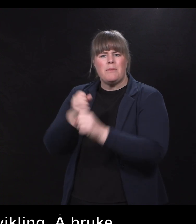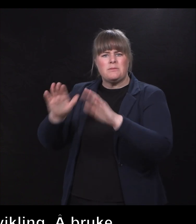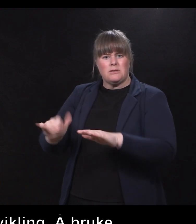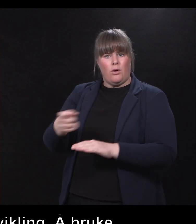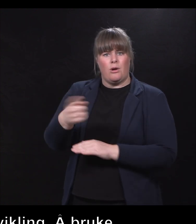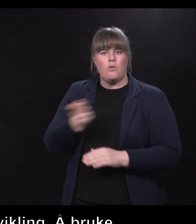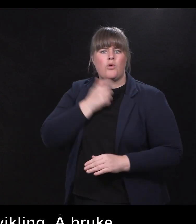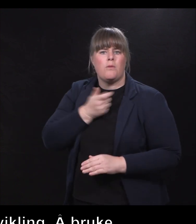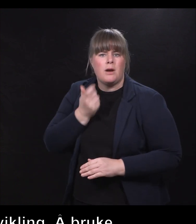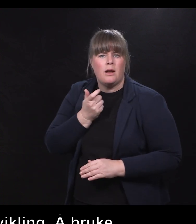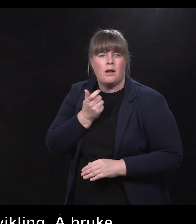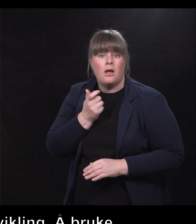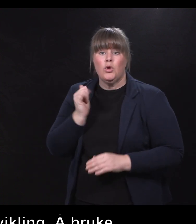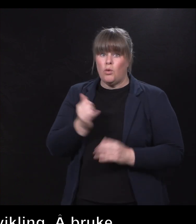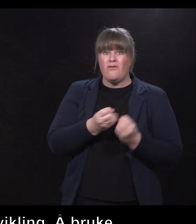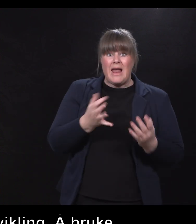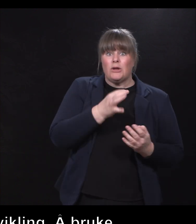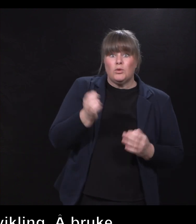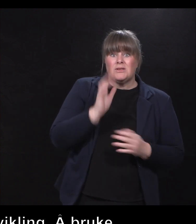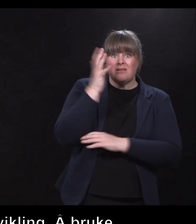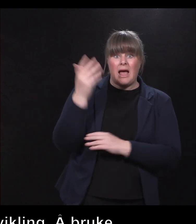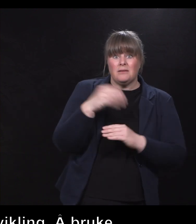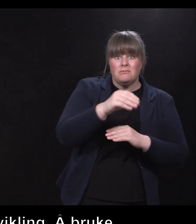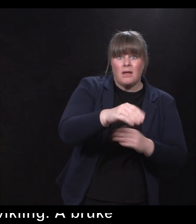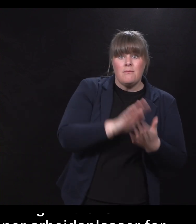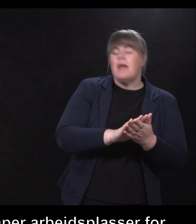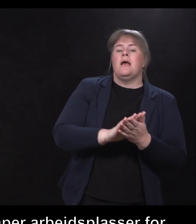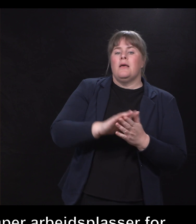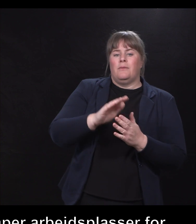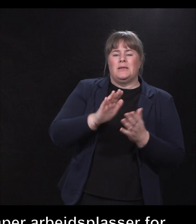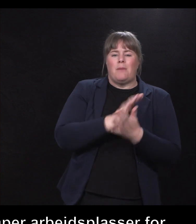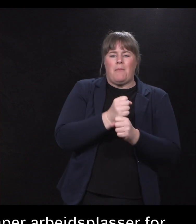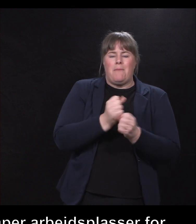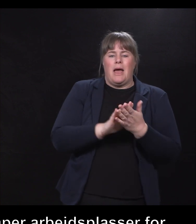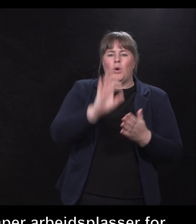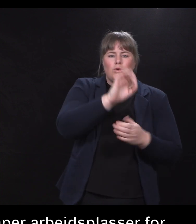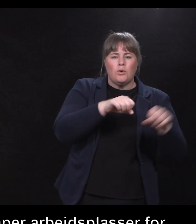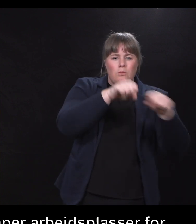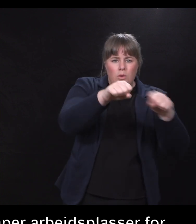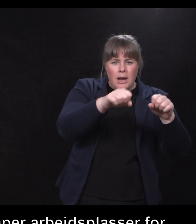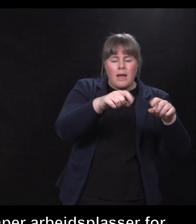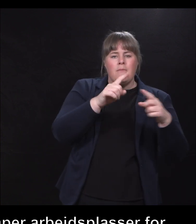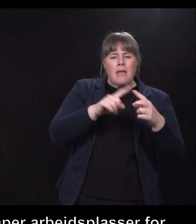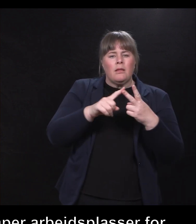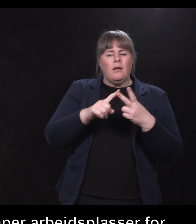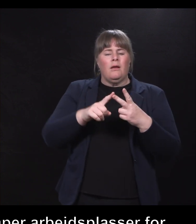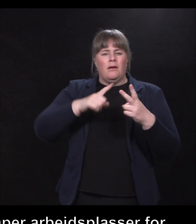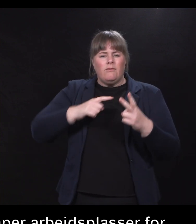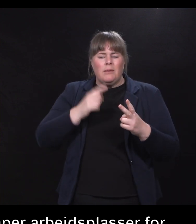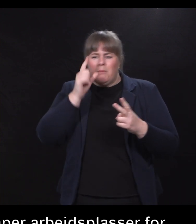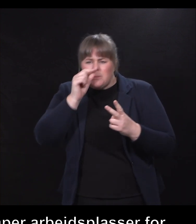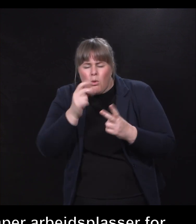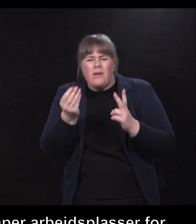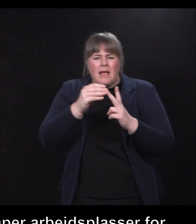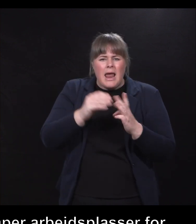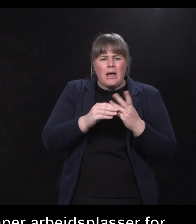planter vi tusenvis av trær gjennom et samarbeid med Bykuben i Oslo kommune, men vi skjøtter dem, og vi plukker fra dem, og vi lager eplekost, og så har vi